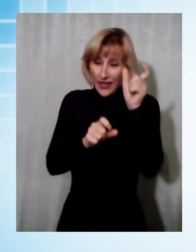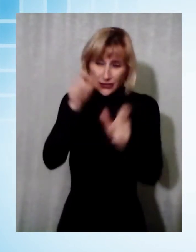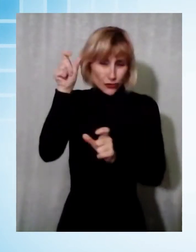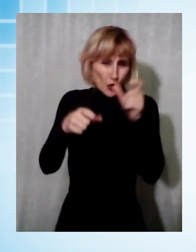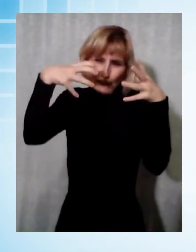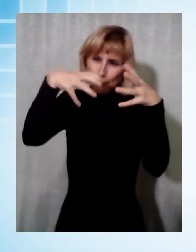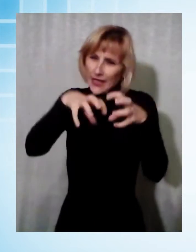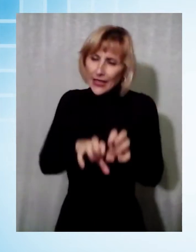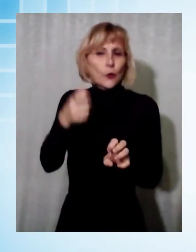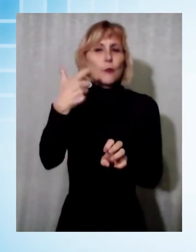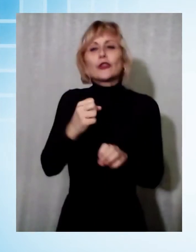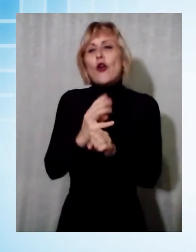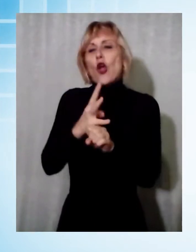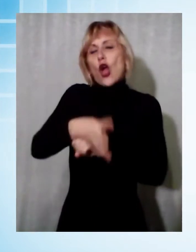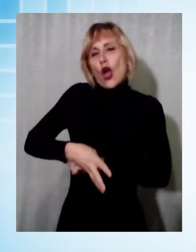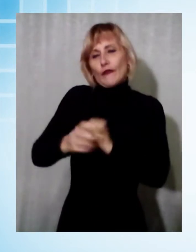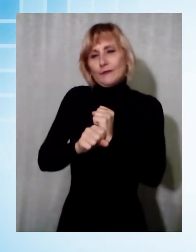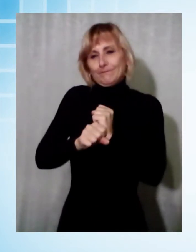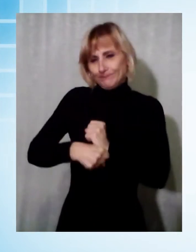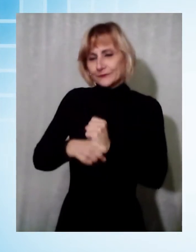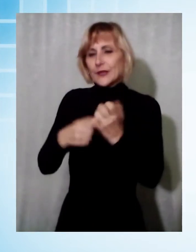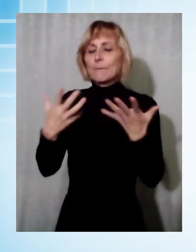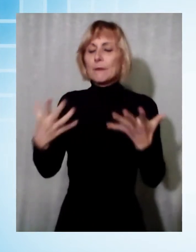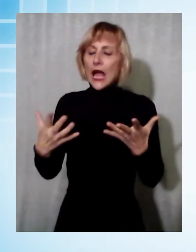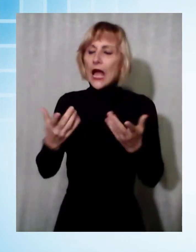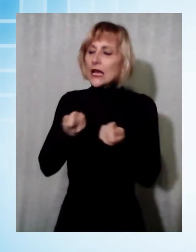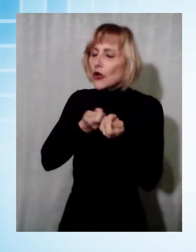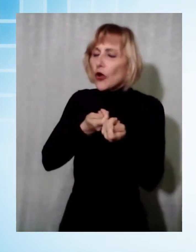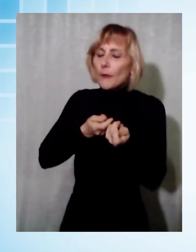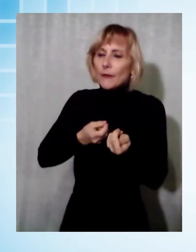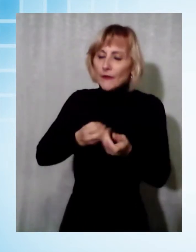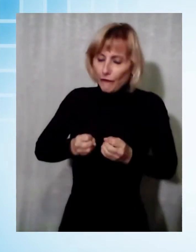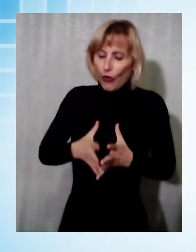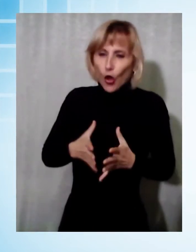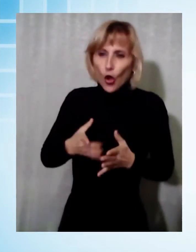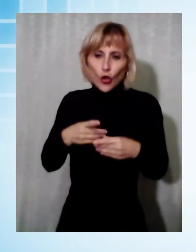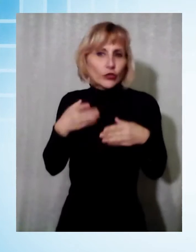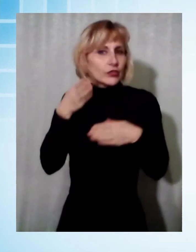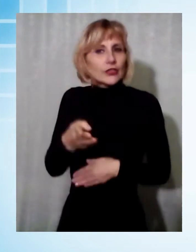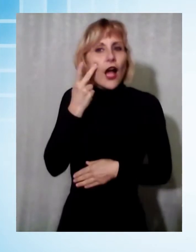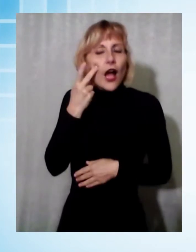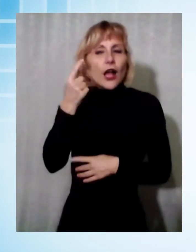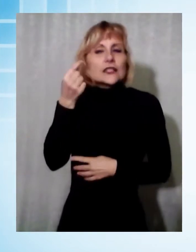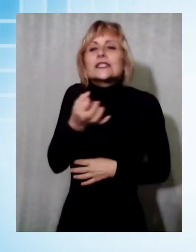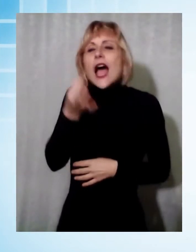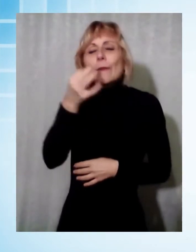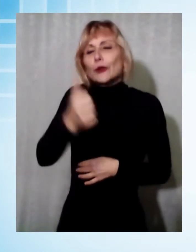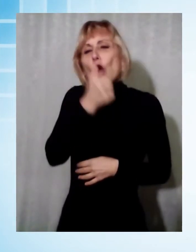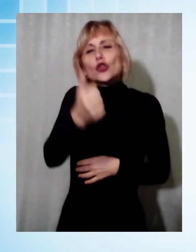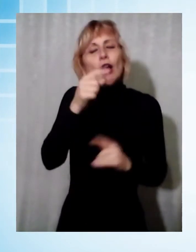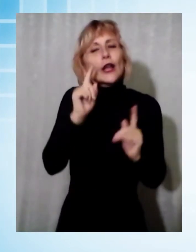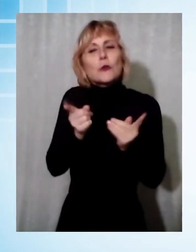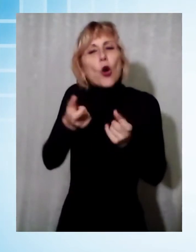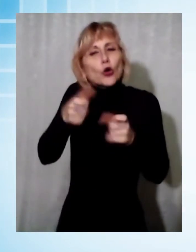seguire questi eventi. Ma cosa li spinge a osservare questi fenomeni che si ripetono da sempre? Sono attirate da quello che è la